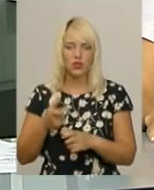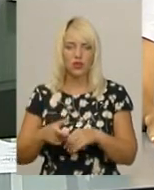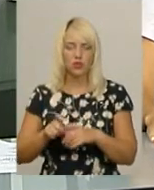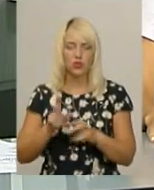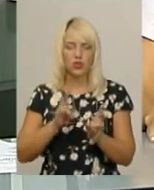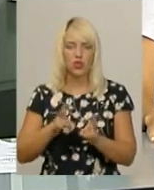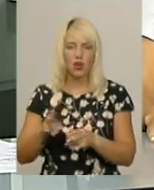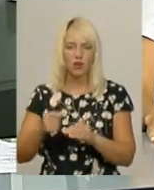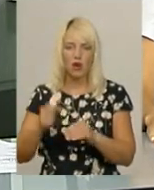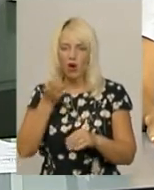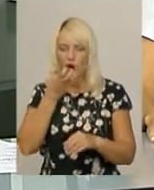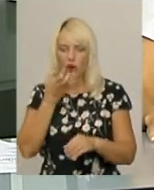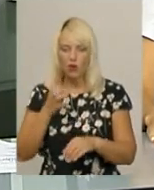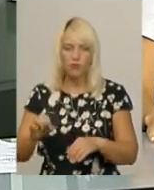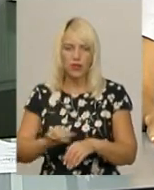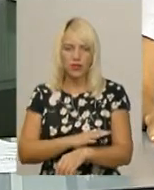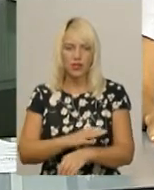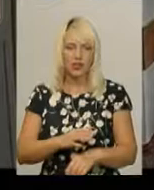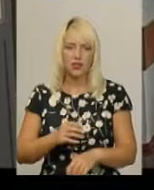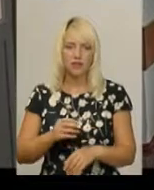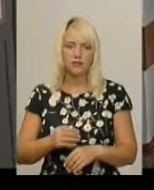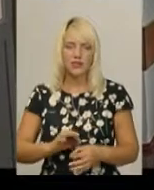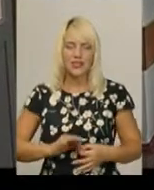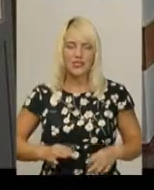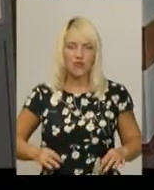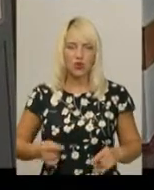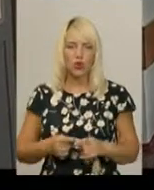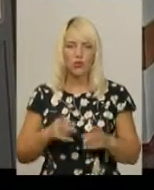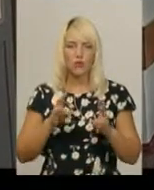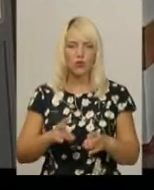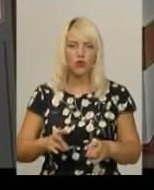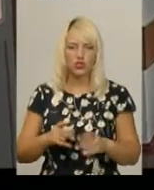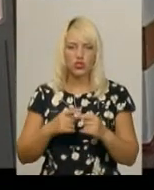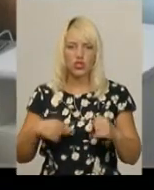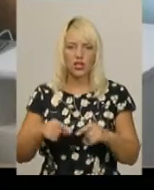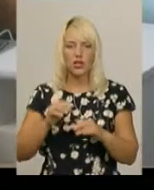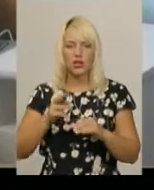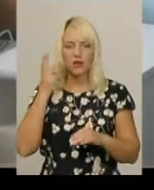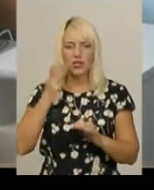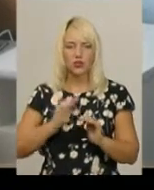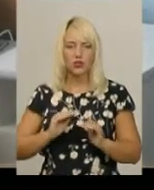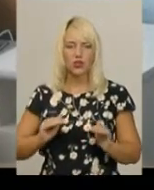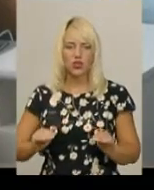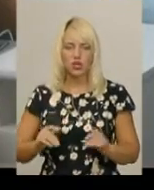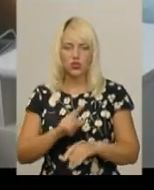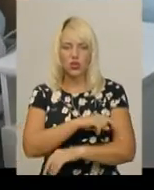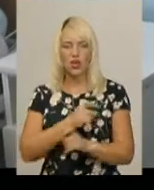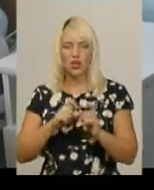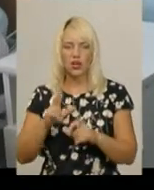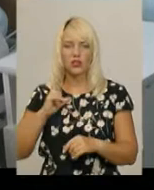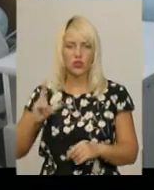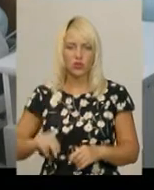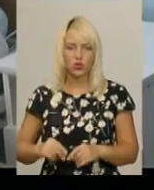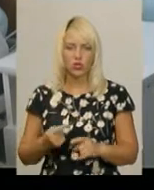травм – опіки стравоходів. Це травматологічне відділення Хмельницької обласної дитячої лікарні. Донька